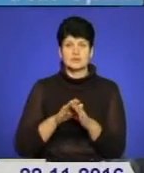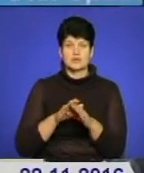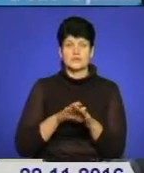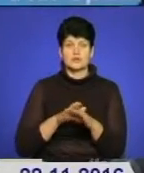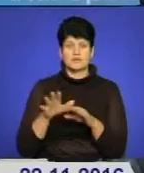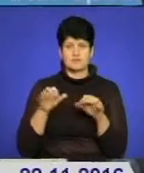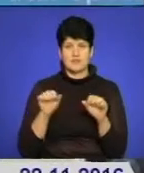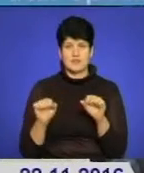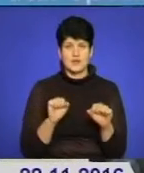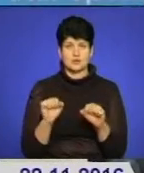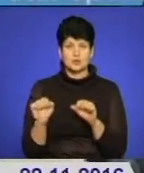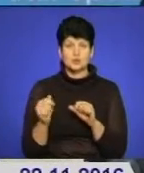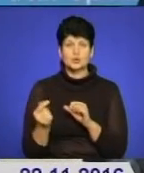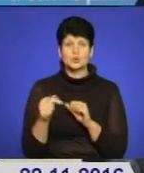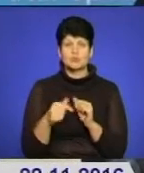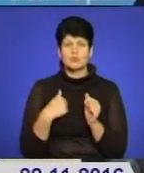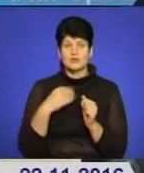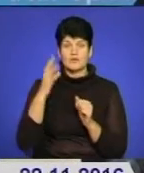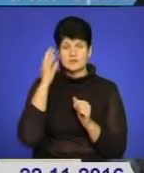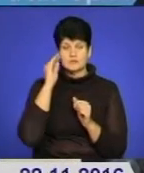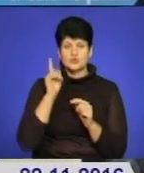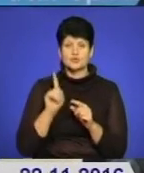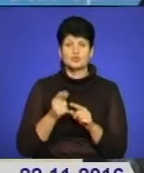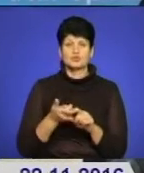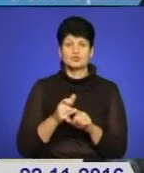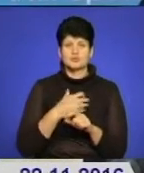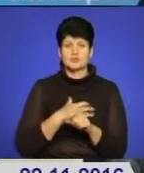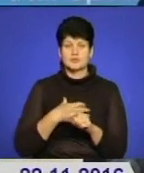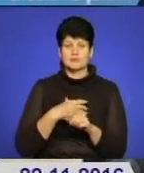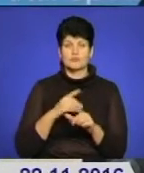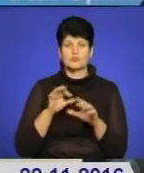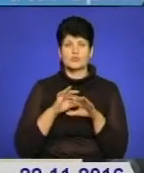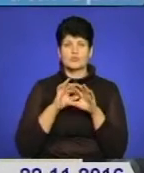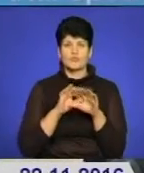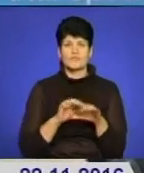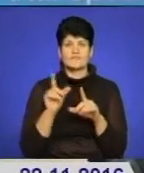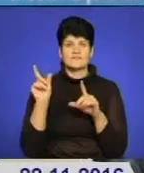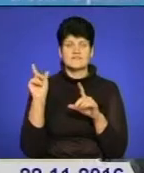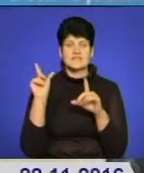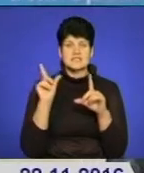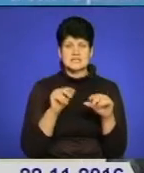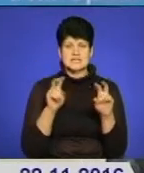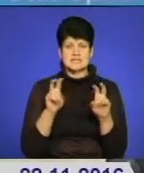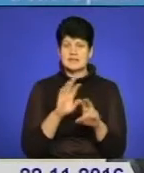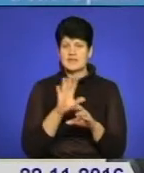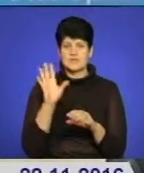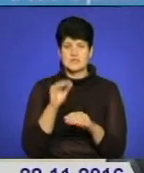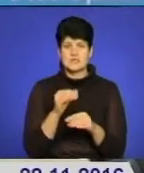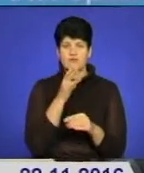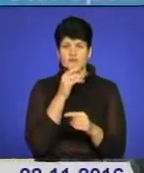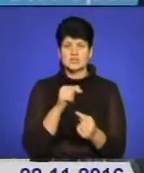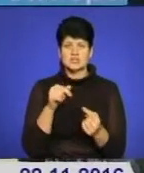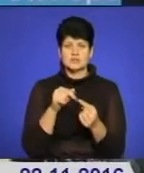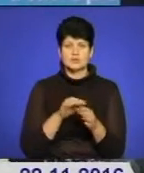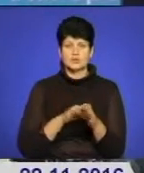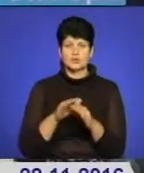владою. Тому ми вважаємо, що дуже важливо проводити виїзні засідання, тому що не всі завжди своєчасно справляються з